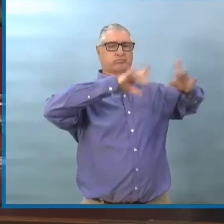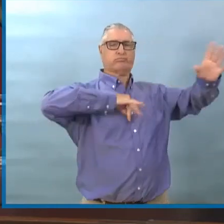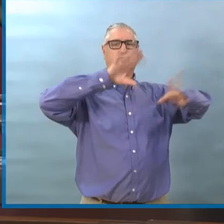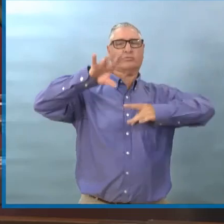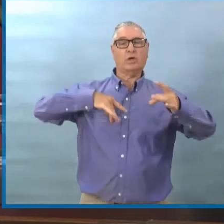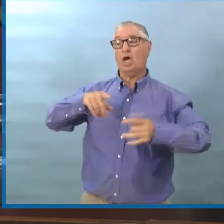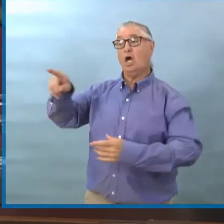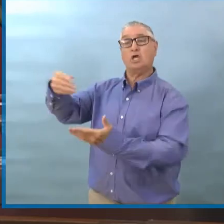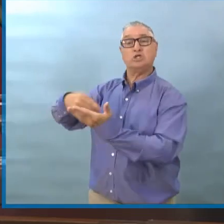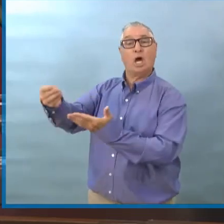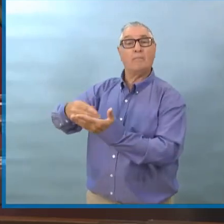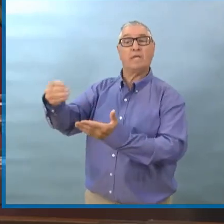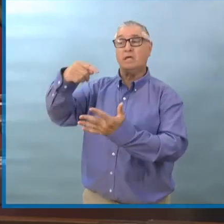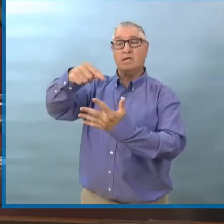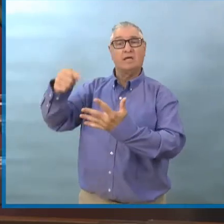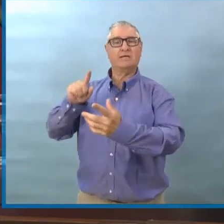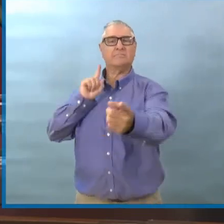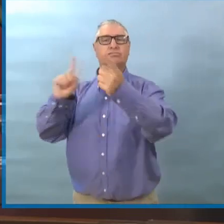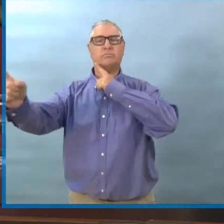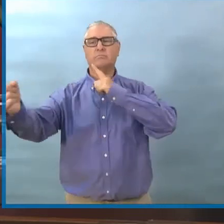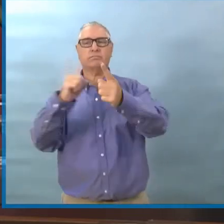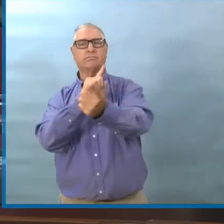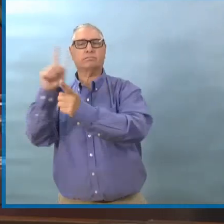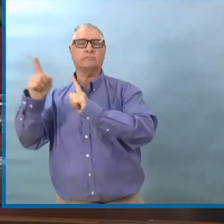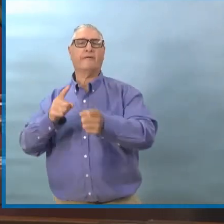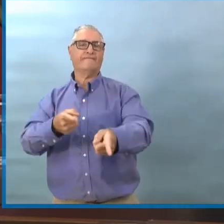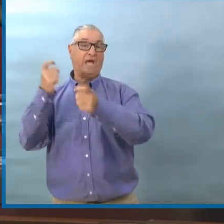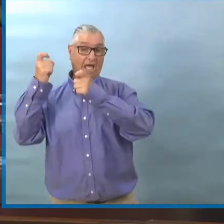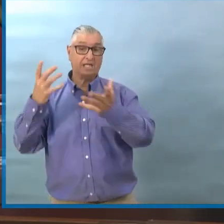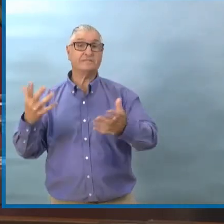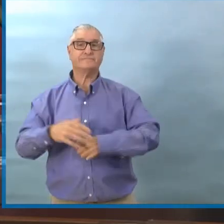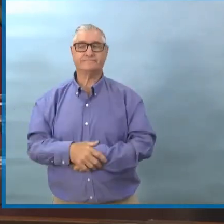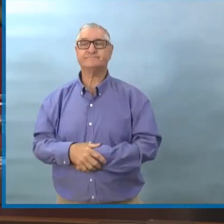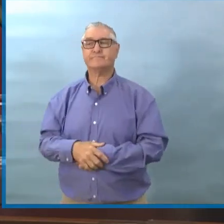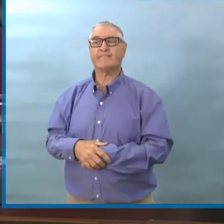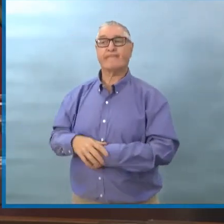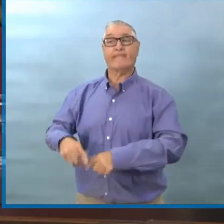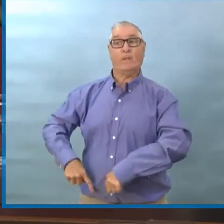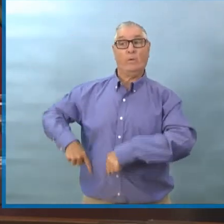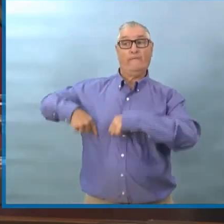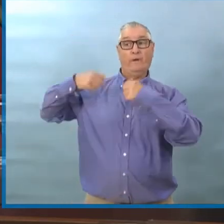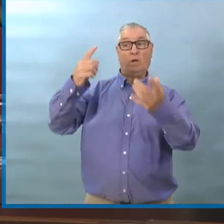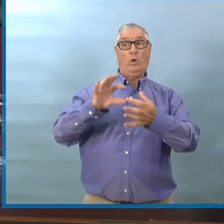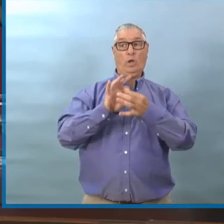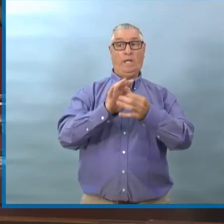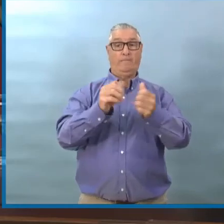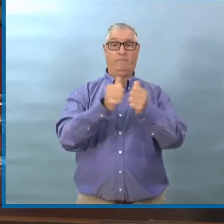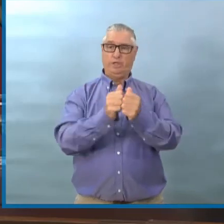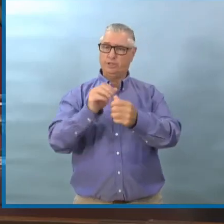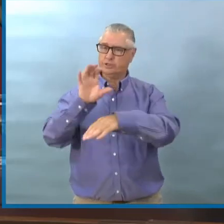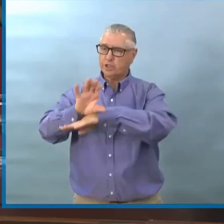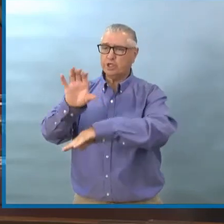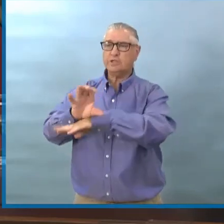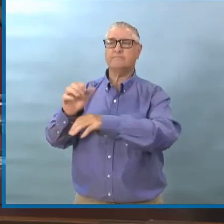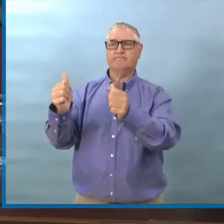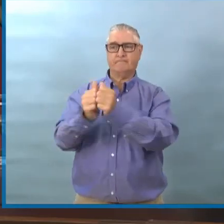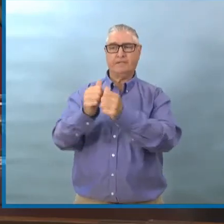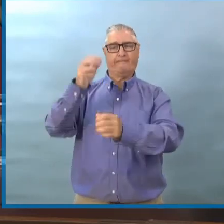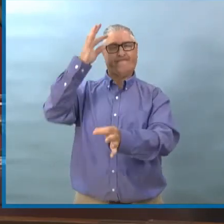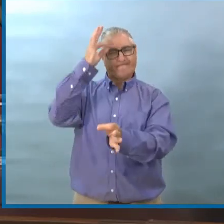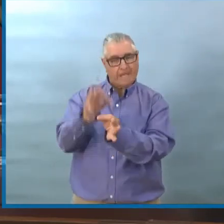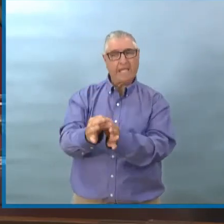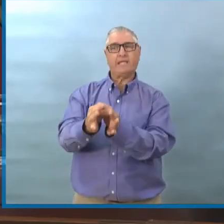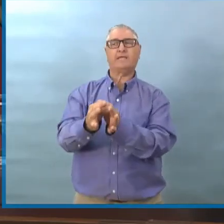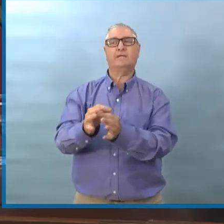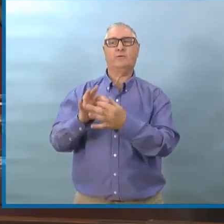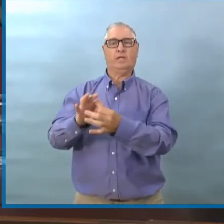On essaie de trouver des moyens créatifs de permettre de plus en plus d'accès à des services à l'intérieur.